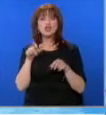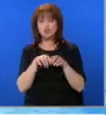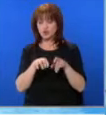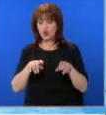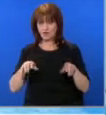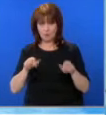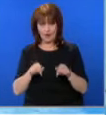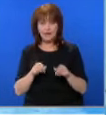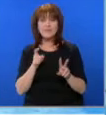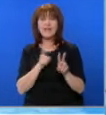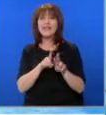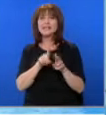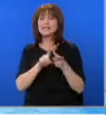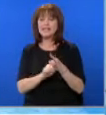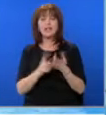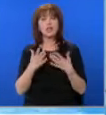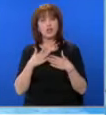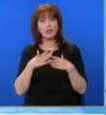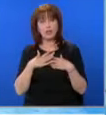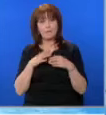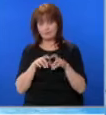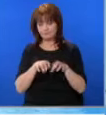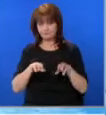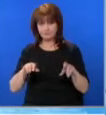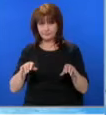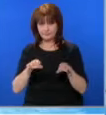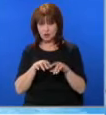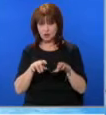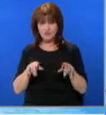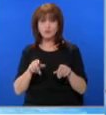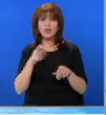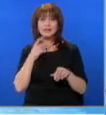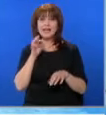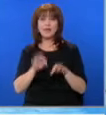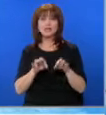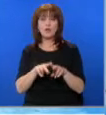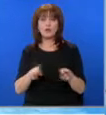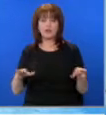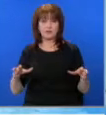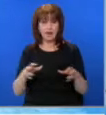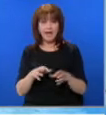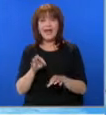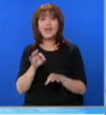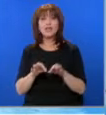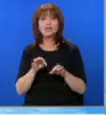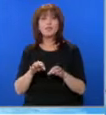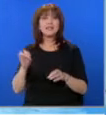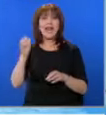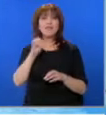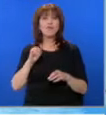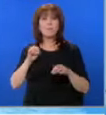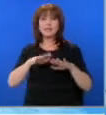Централната избирателна комисия разполага с софтуер за избори за народни представители. Изборите за Европейския парламент